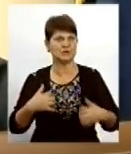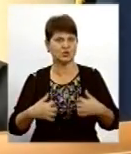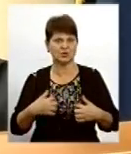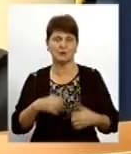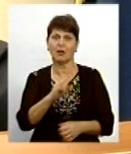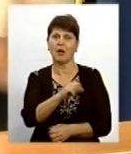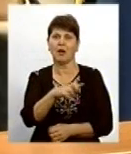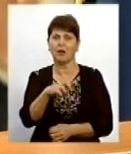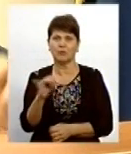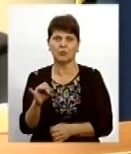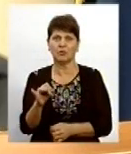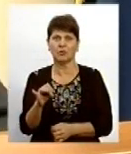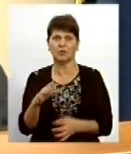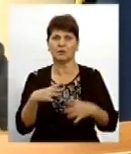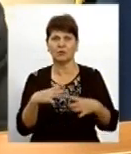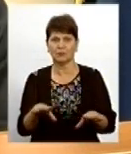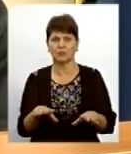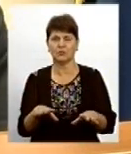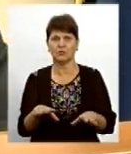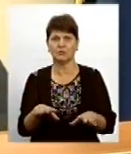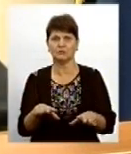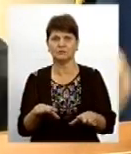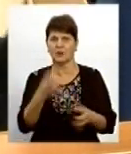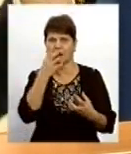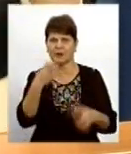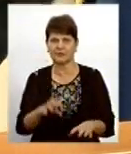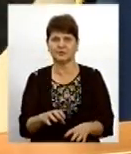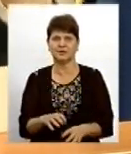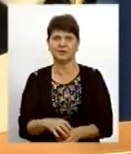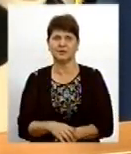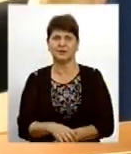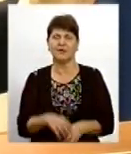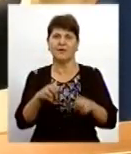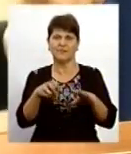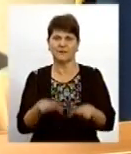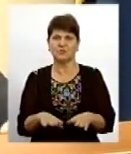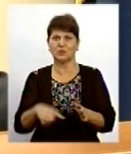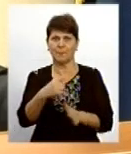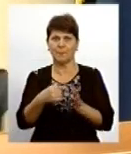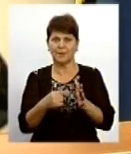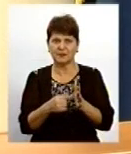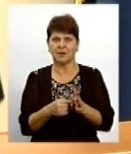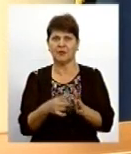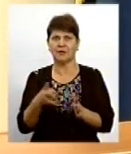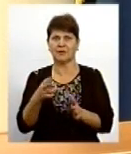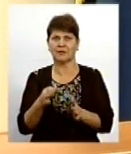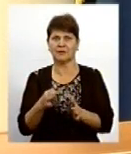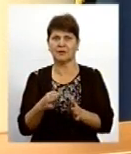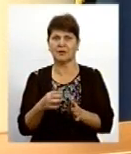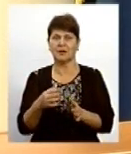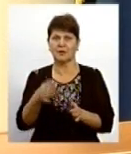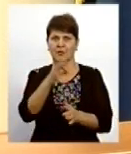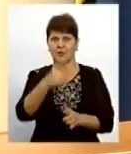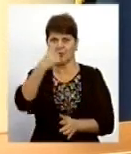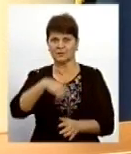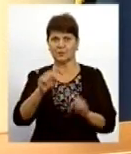або погоди, вибачте, не такаві, сказано гарячі. А тут сидимо, що ми вирішимо всі питання. Ну, про все можу сказати. В